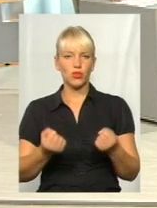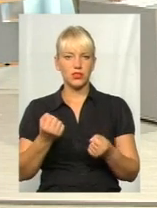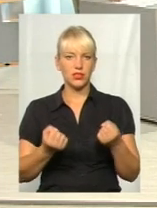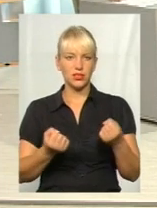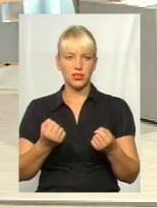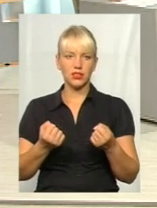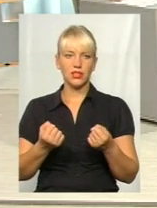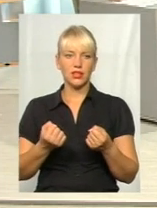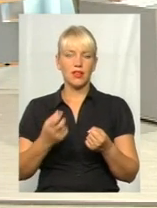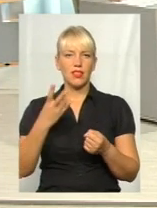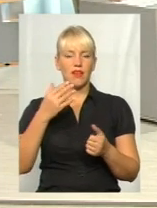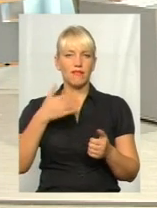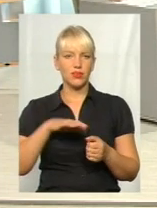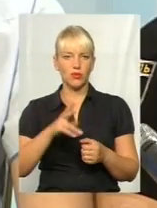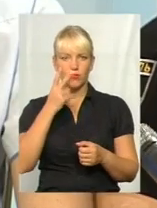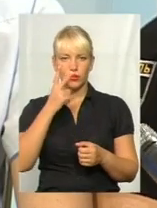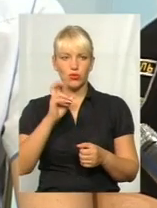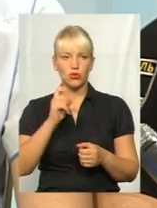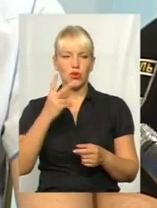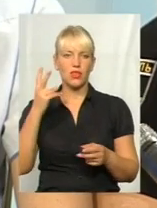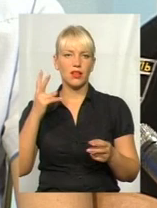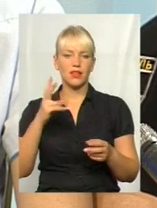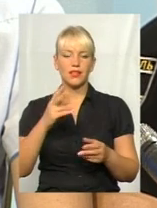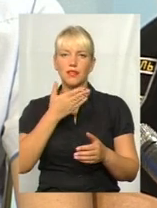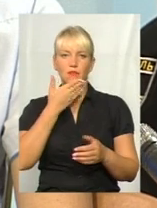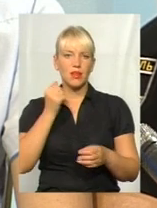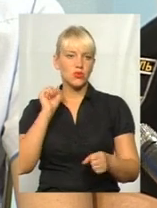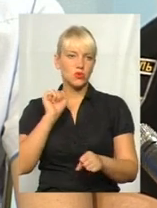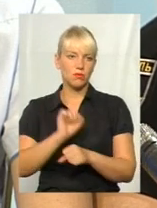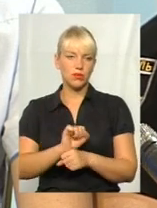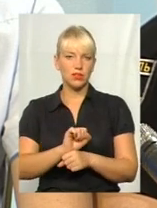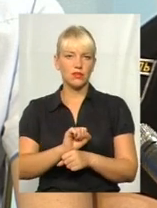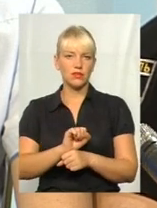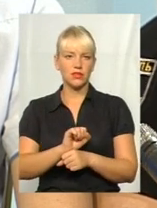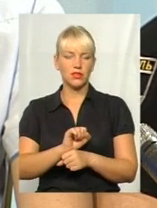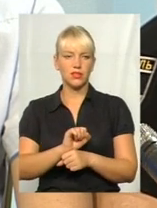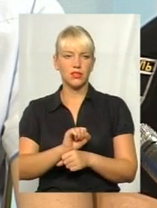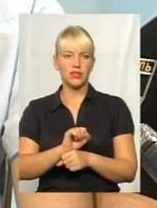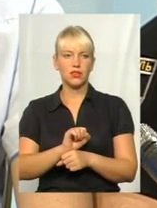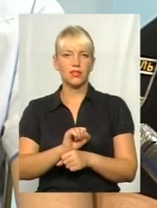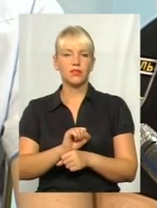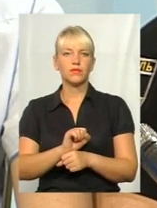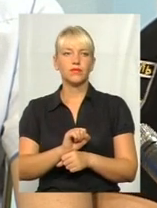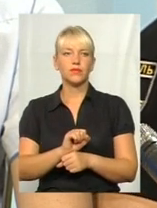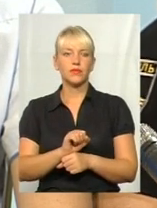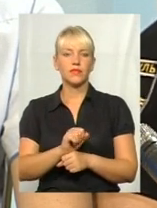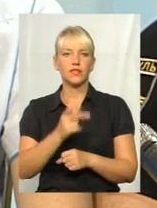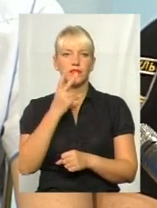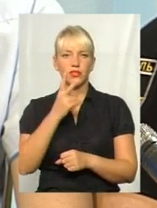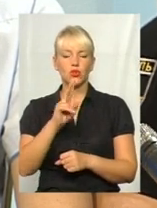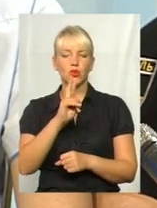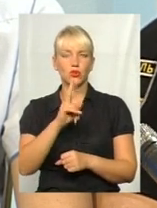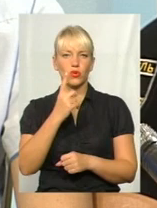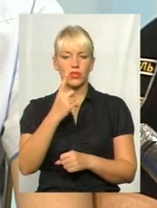на відео видно, що зустрічний зупинився, от він стояв. Тобто, з того відео, яке було показано, видно, що один з